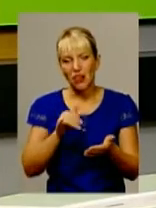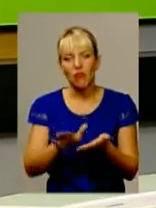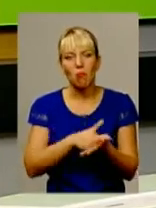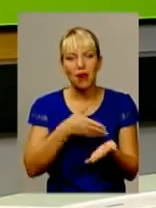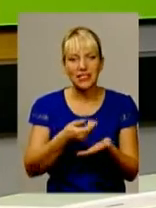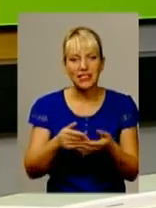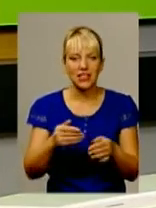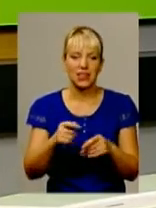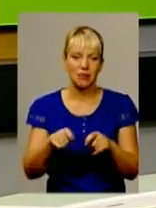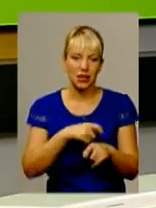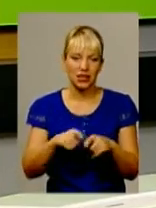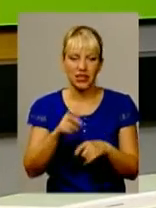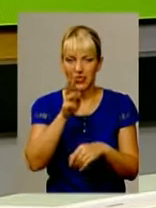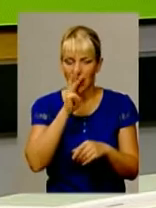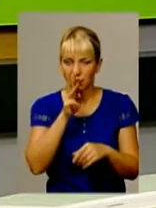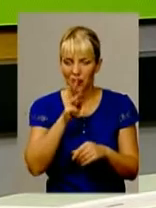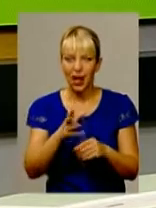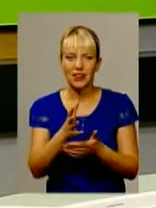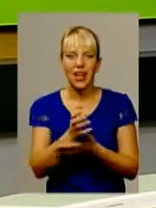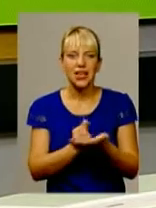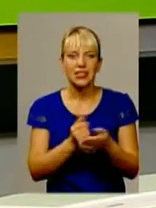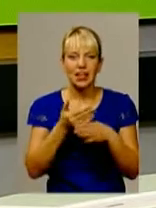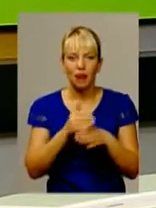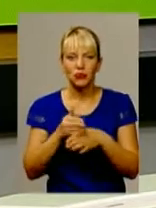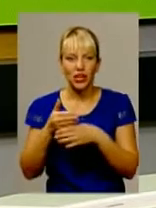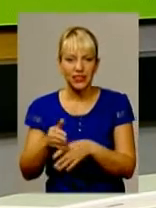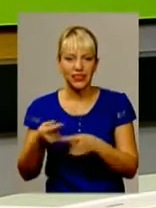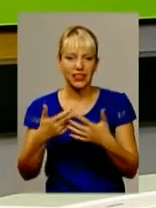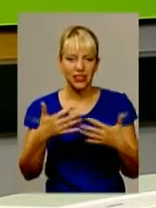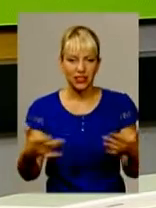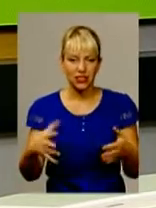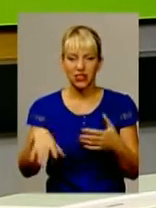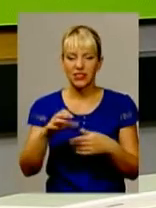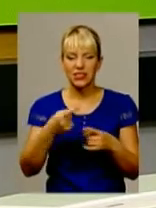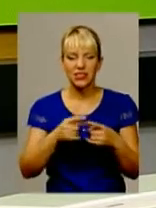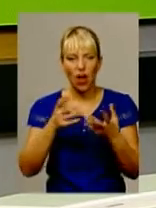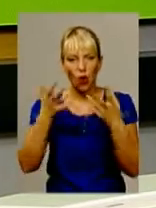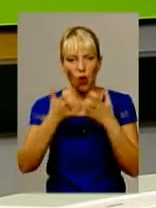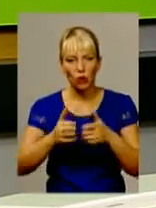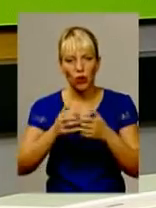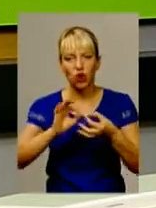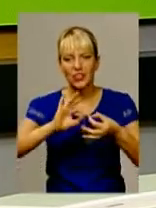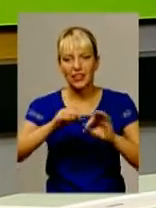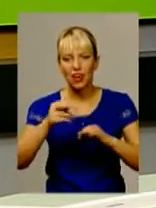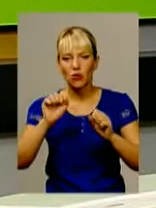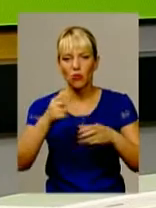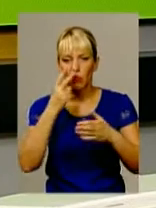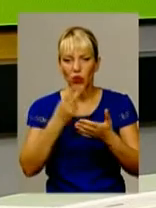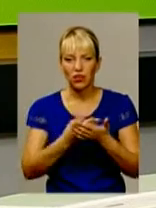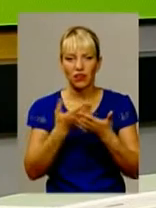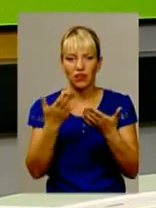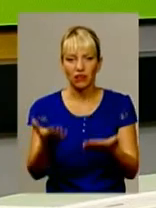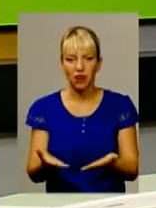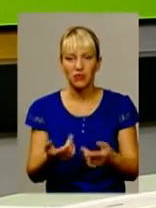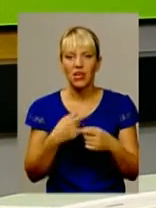заробітна плата, тобто все це обраховується, от я можу вам показати детально і, скажімо так, спеціалісти